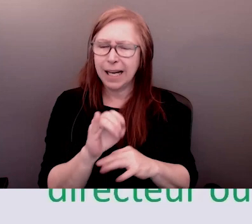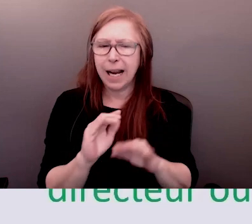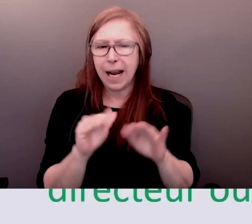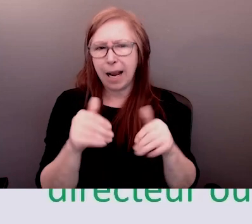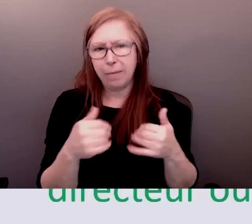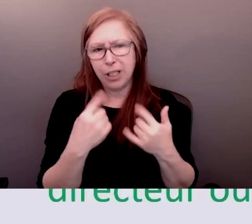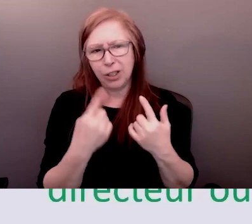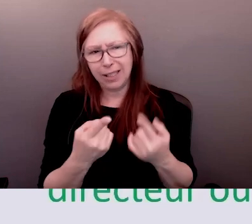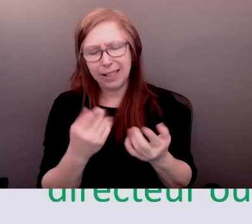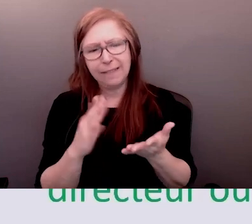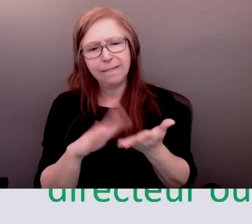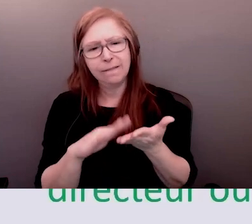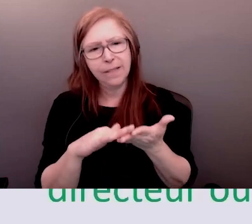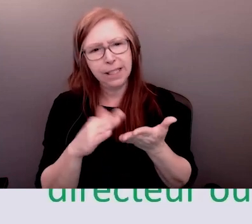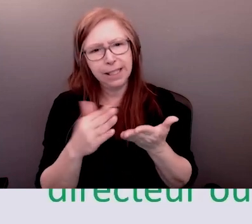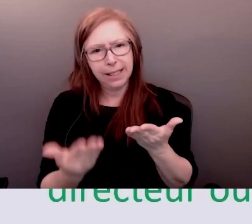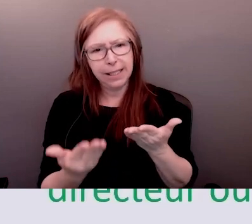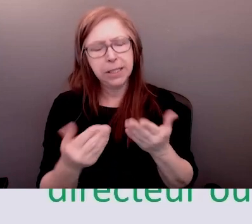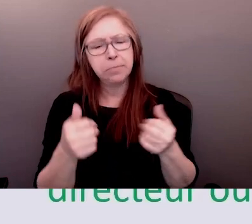ce travail voilà